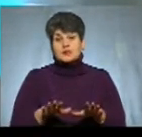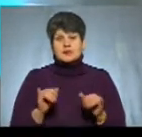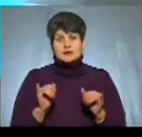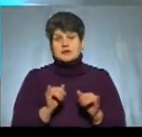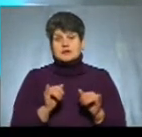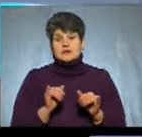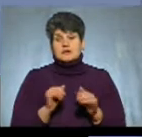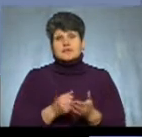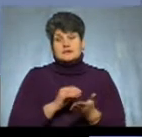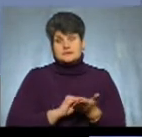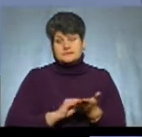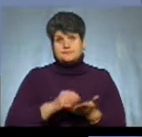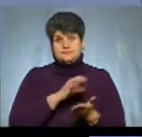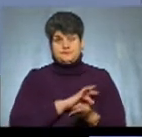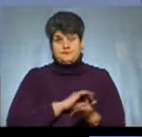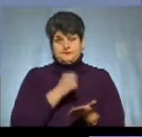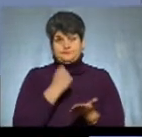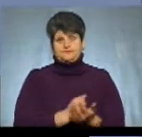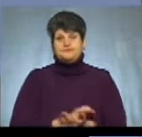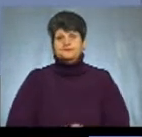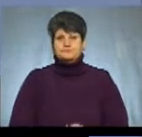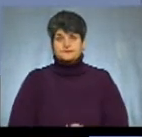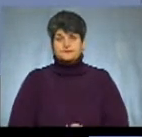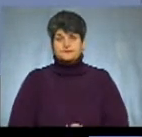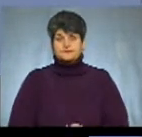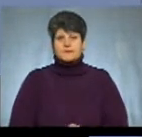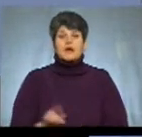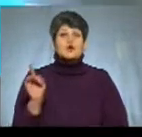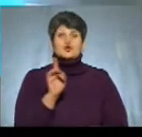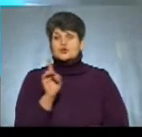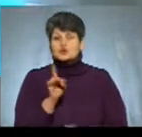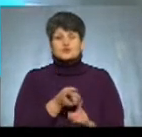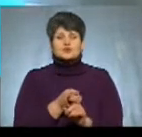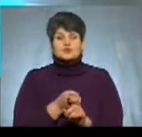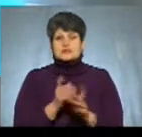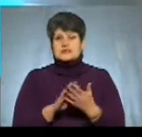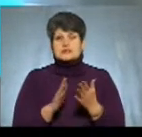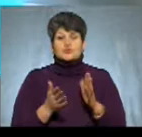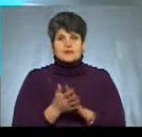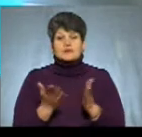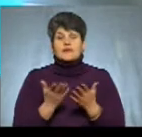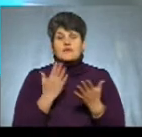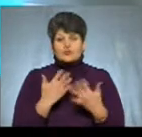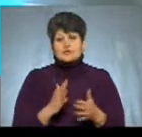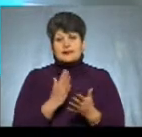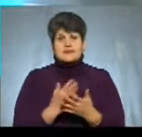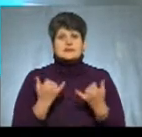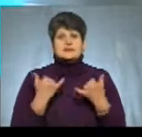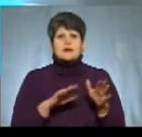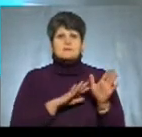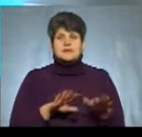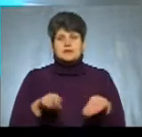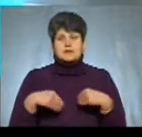закріпили це юридично. Що стосується ситуації, яка вже є в нас зараз, після надання